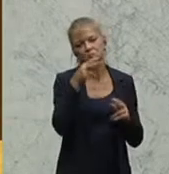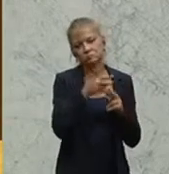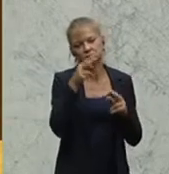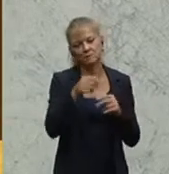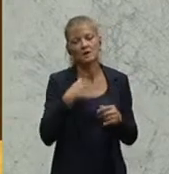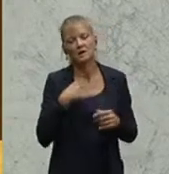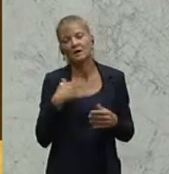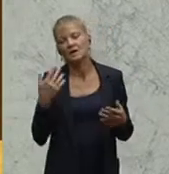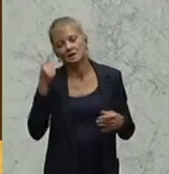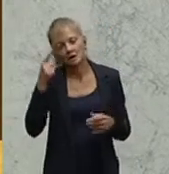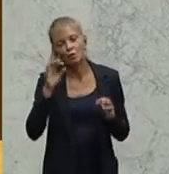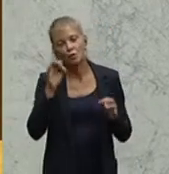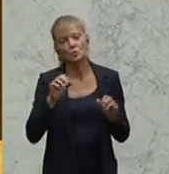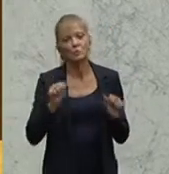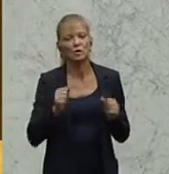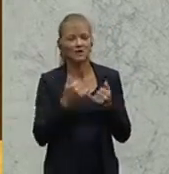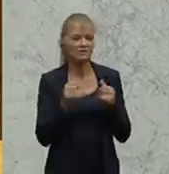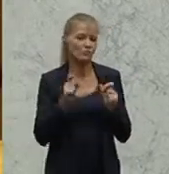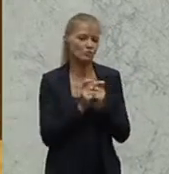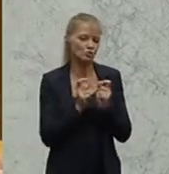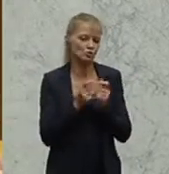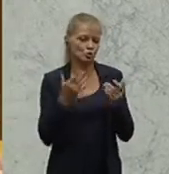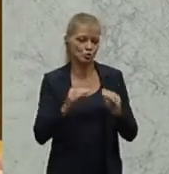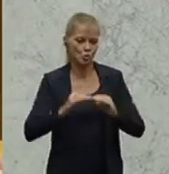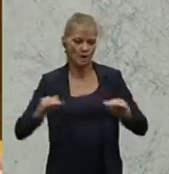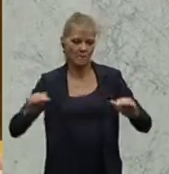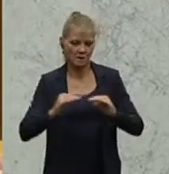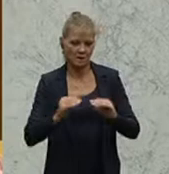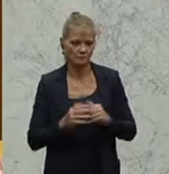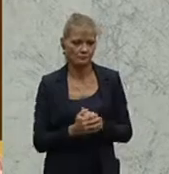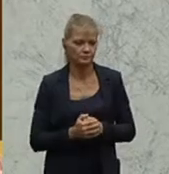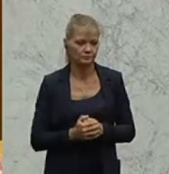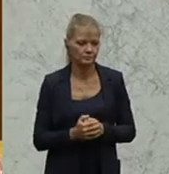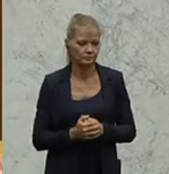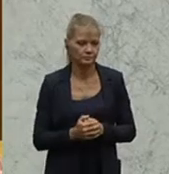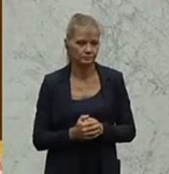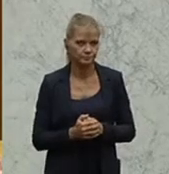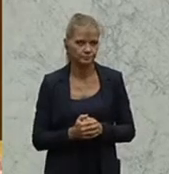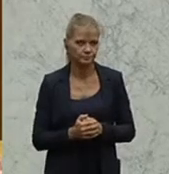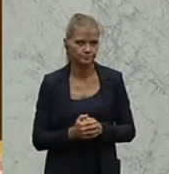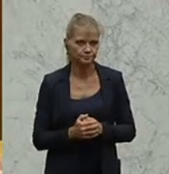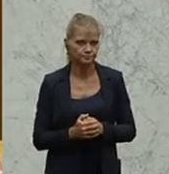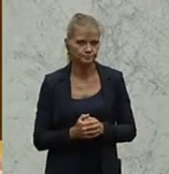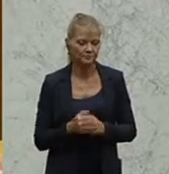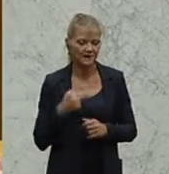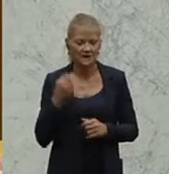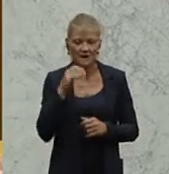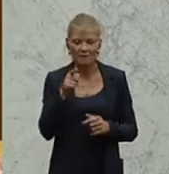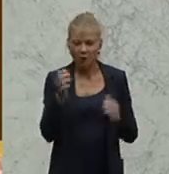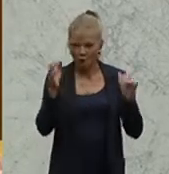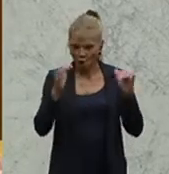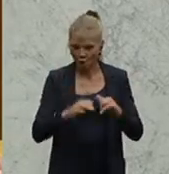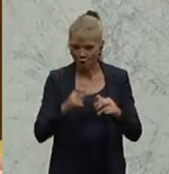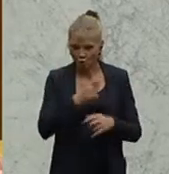sich einmal hier anzuschauen, wie das funktioniert auf dieser Ebene. Ich glaube auch, dass es aus dieser Enquetekommission